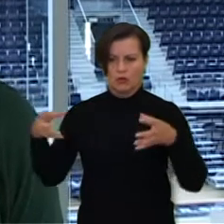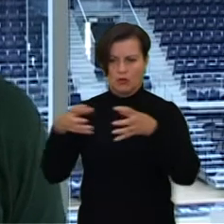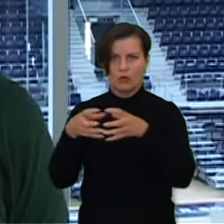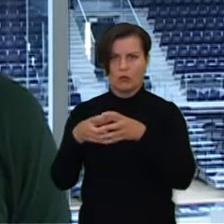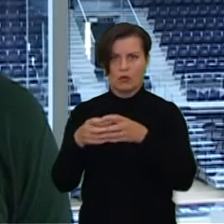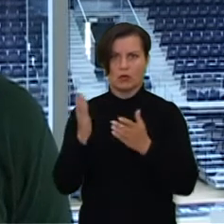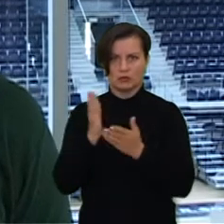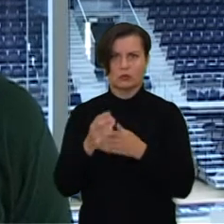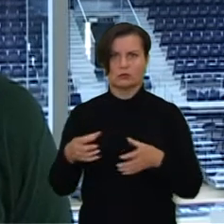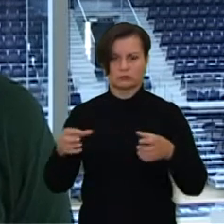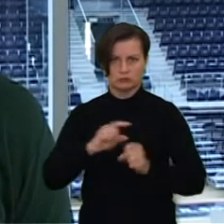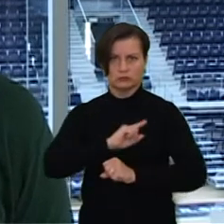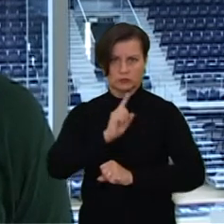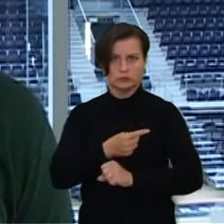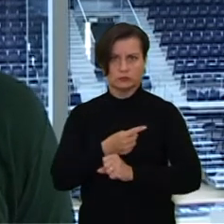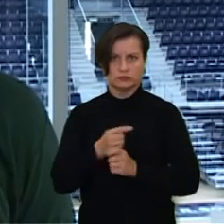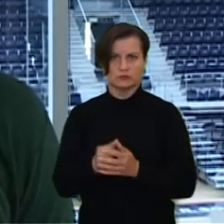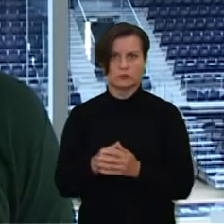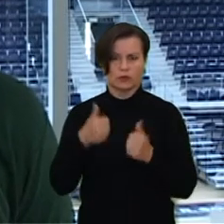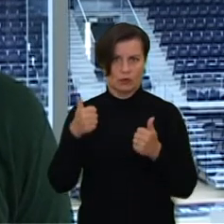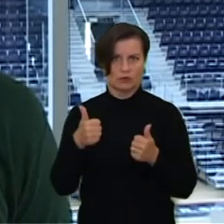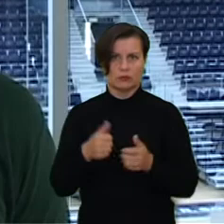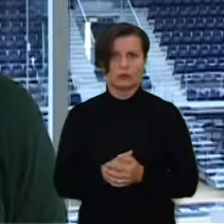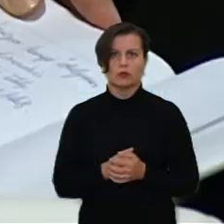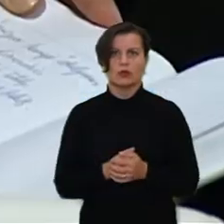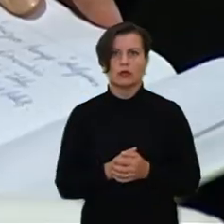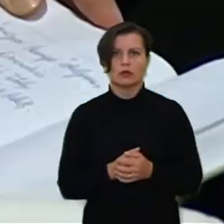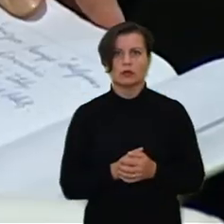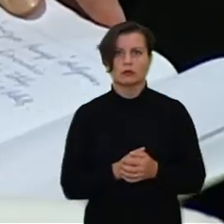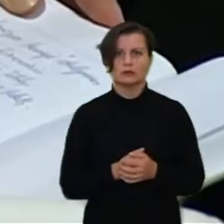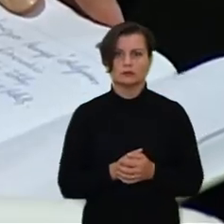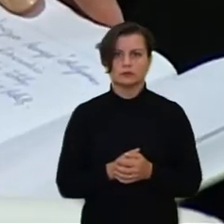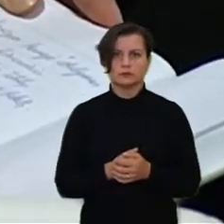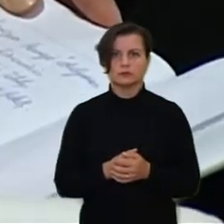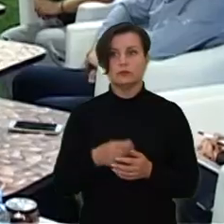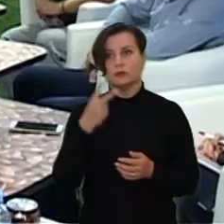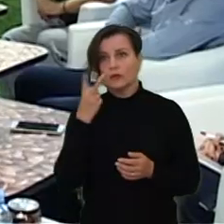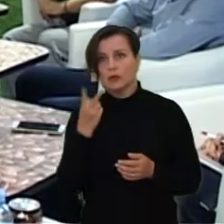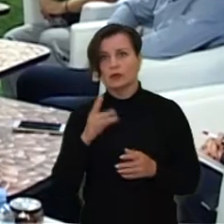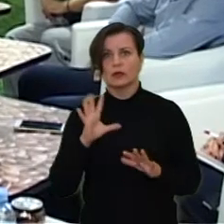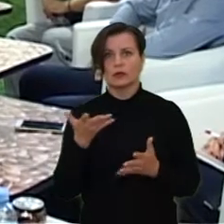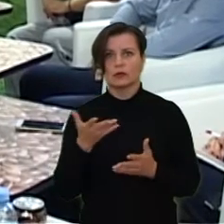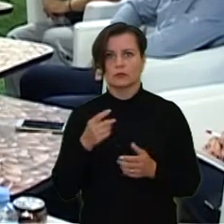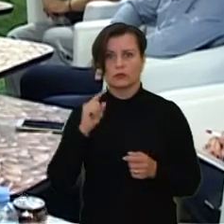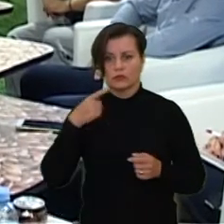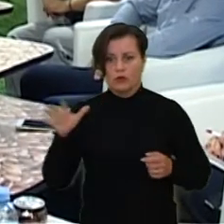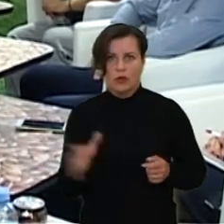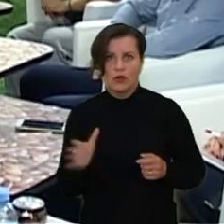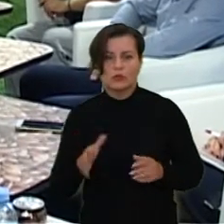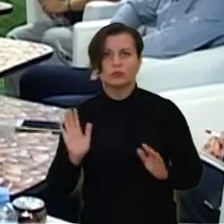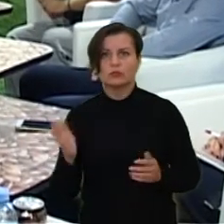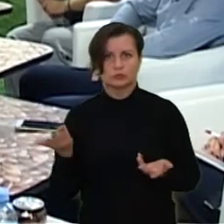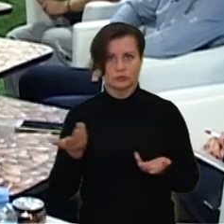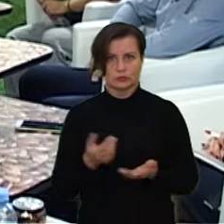subalansuota, yra gera komanda. Būs matyti, kaip pavyk žaisti, tada bus aišku, ar